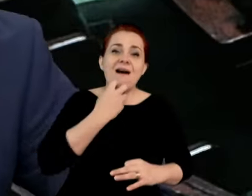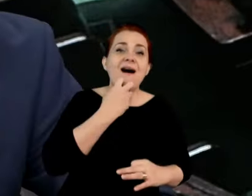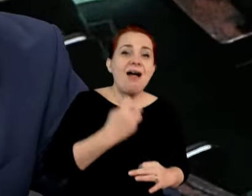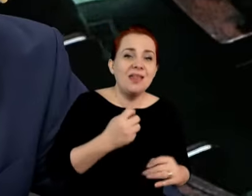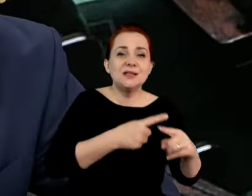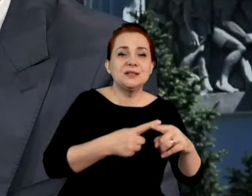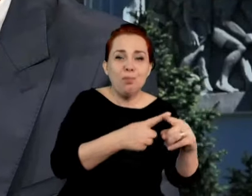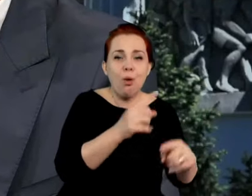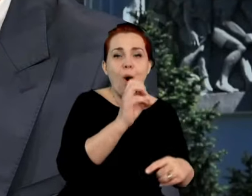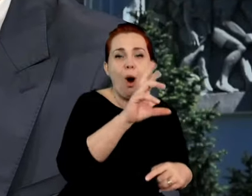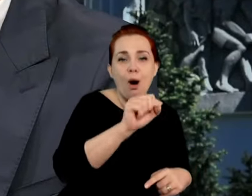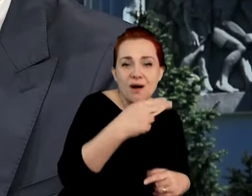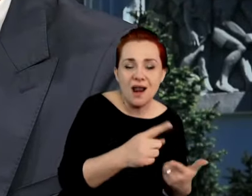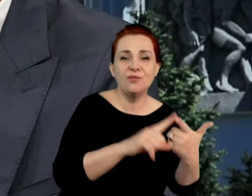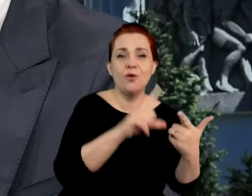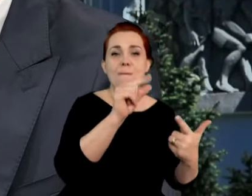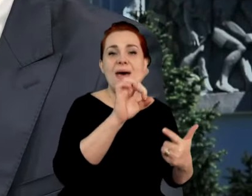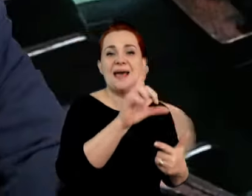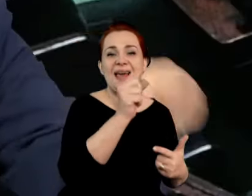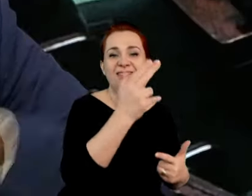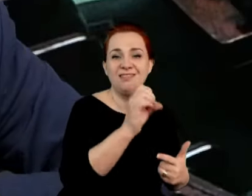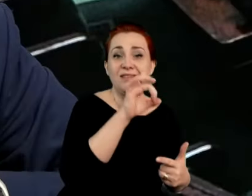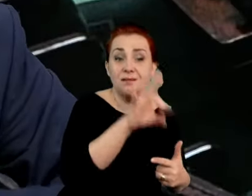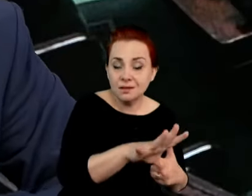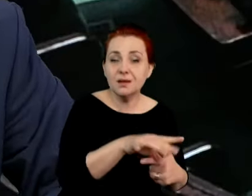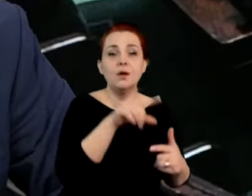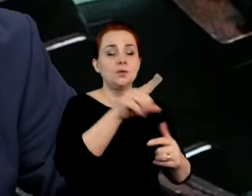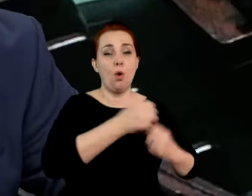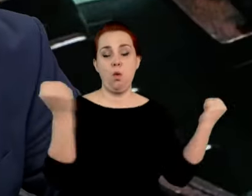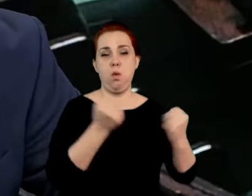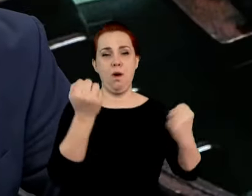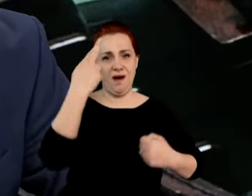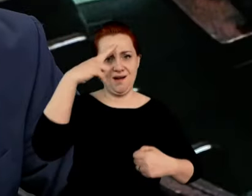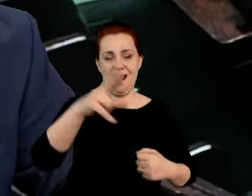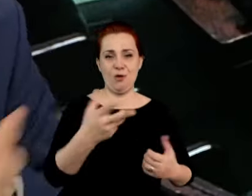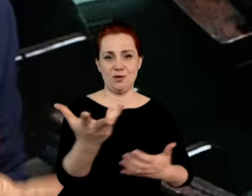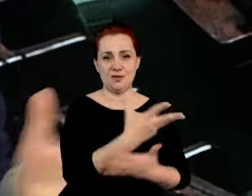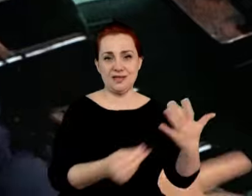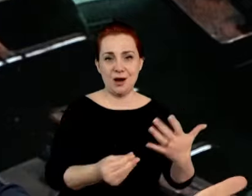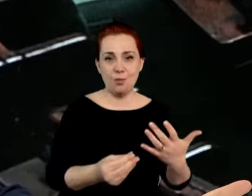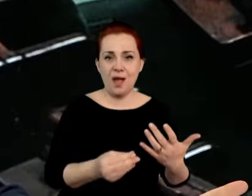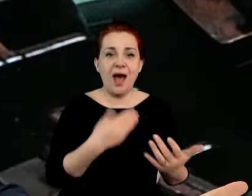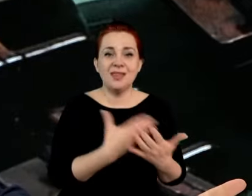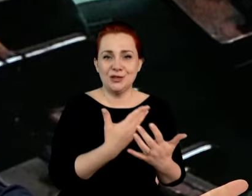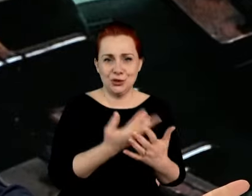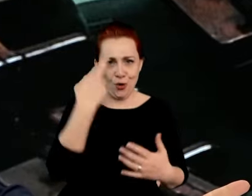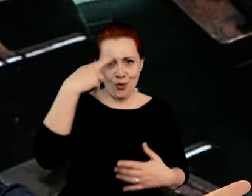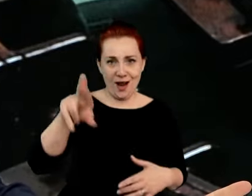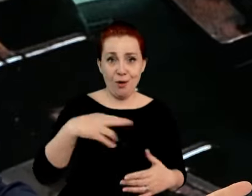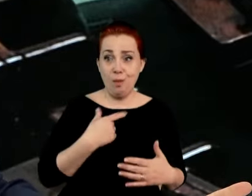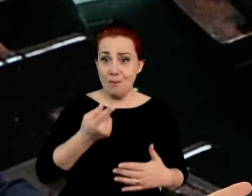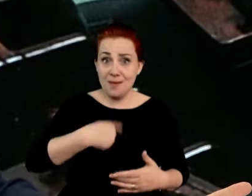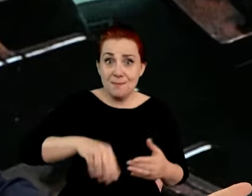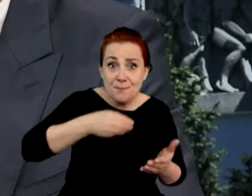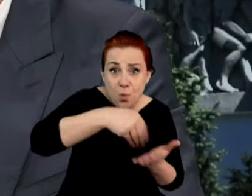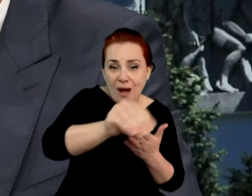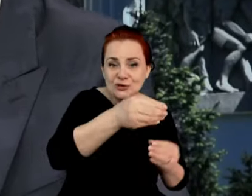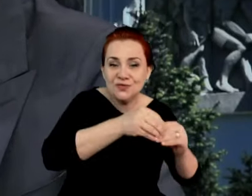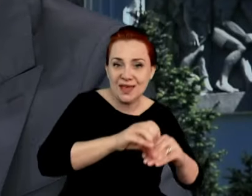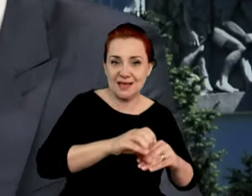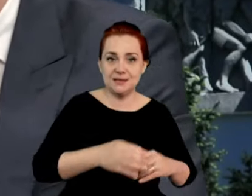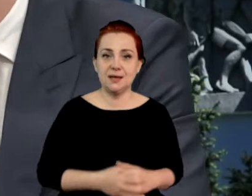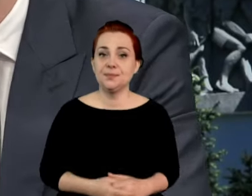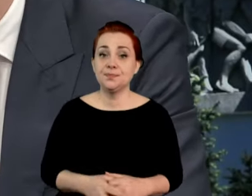Orn, PGNiG są rekordowe. A, momencik, a z czego są rekordowe? No z tego, że my płacimy więcej za paliw. A ile wynosi, panie